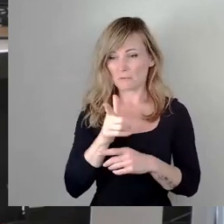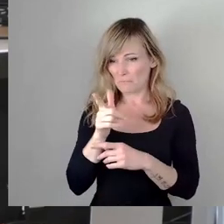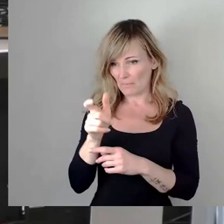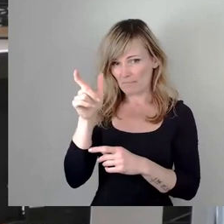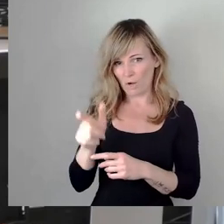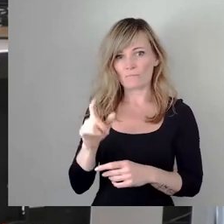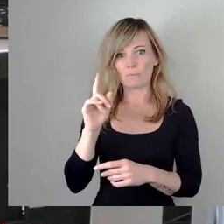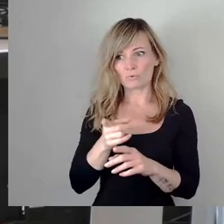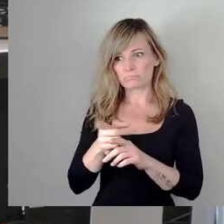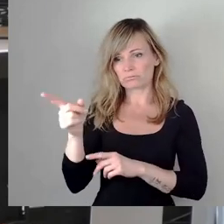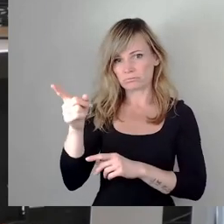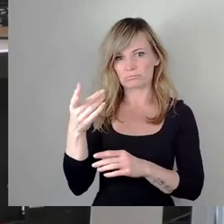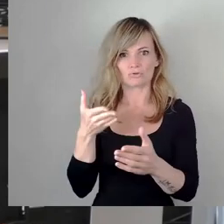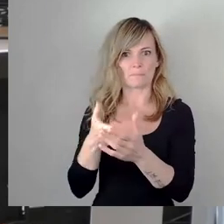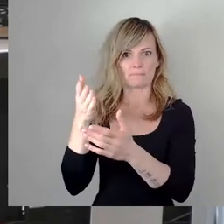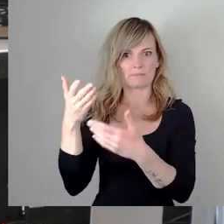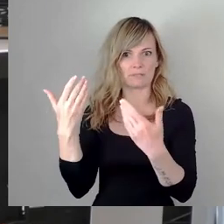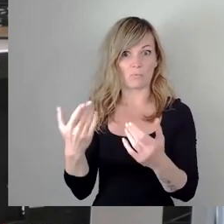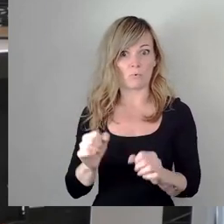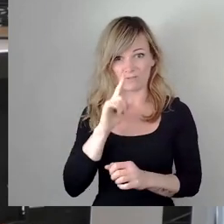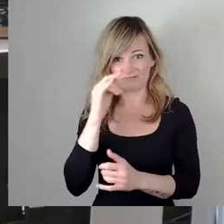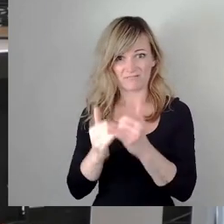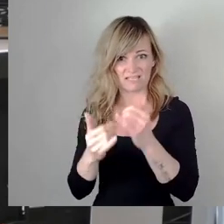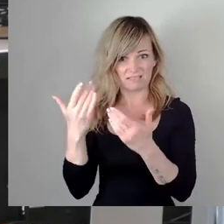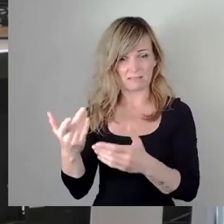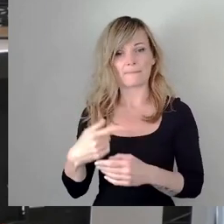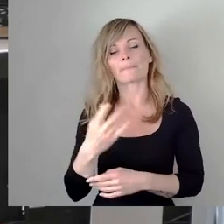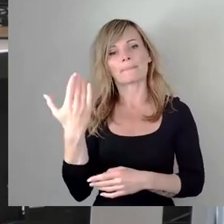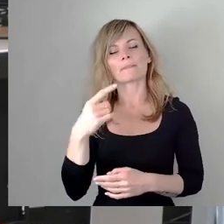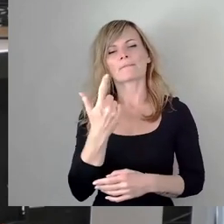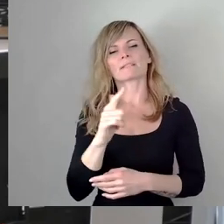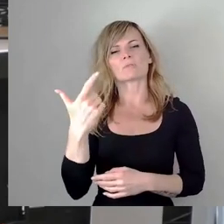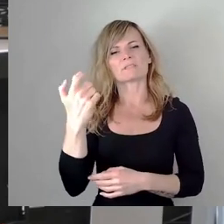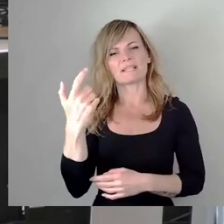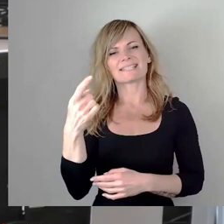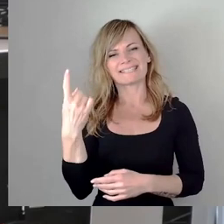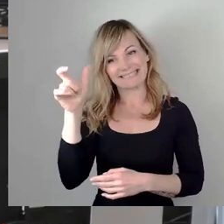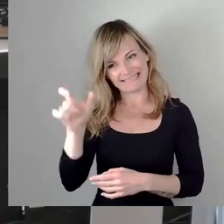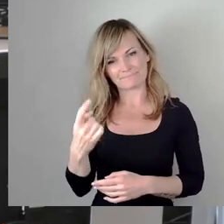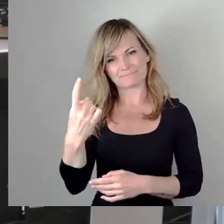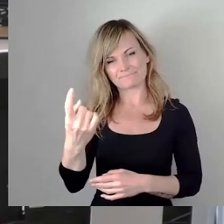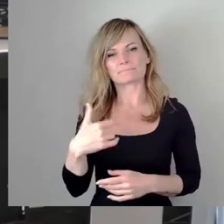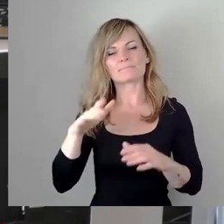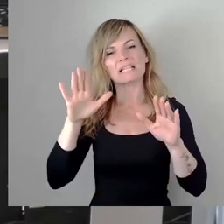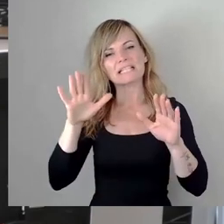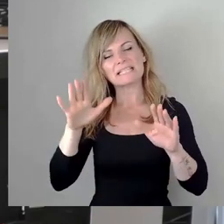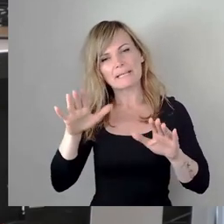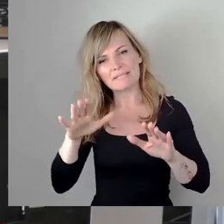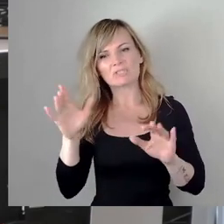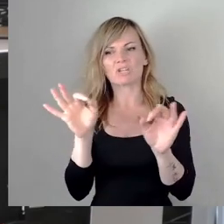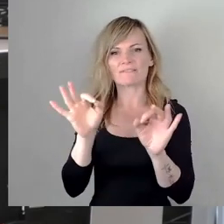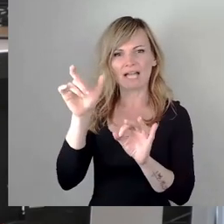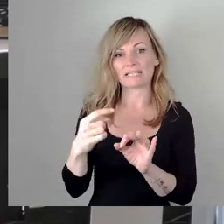Oktober 2020 ging der Syrer Abdullah Al-Hajj Hassan, ein islamistischer Gefährder, Susanne Dagen hat es schon gesagt,